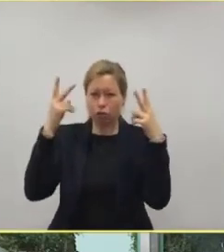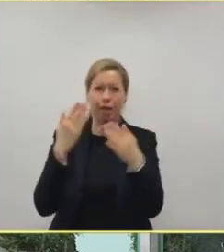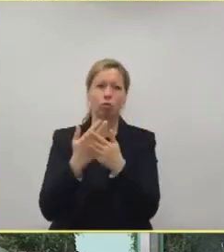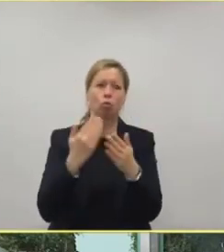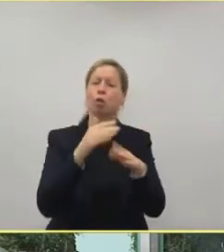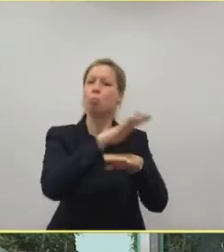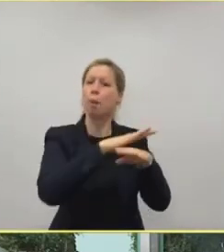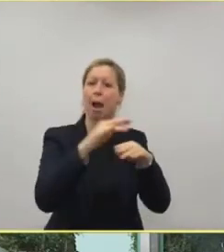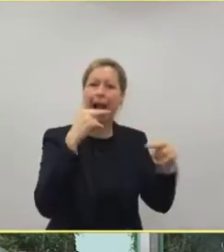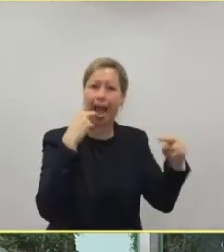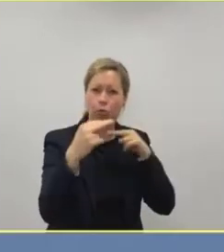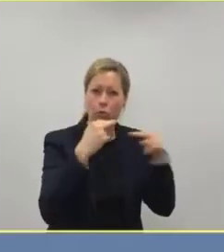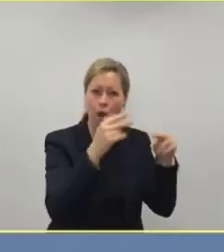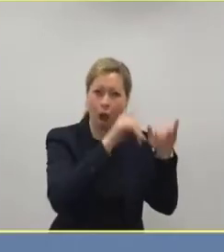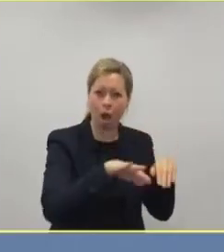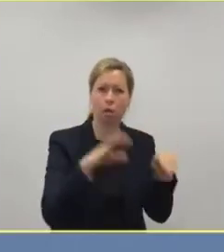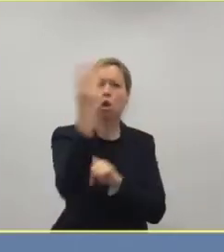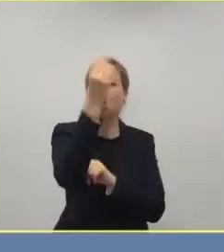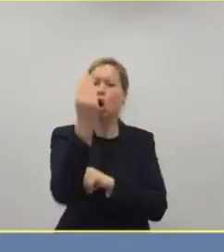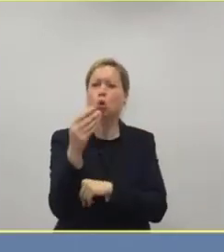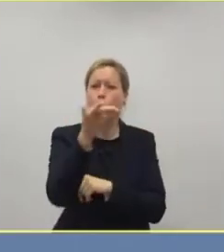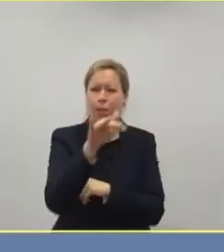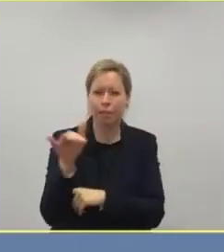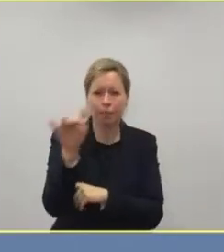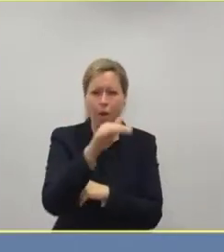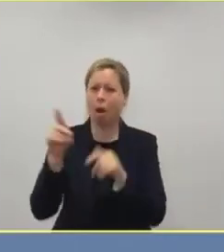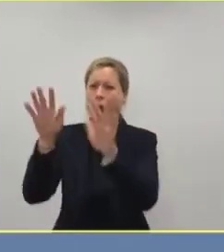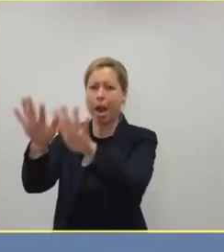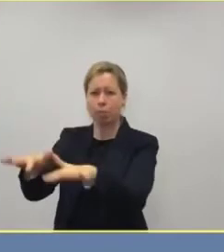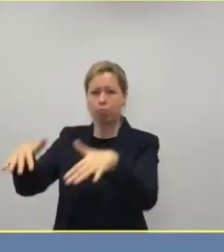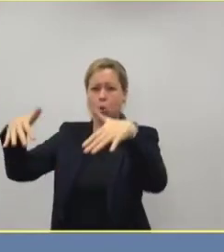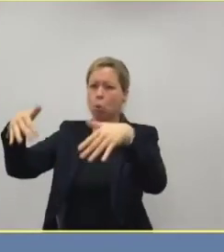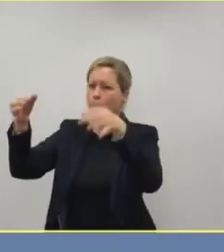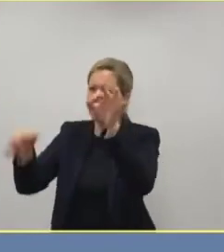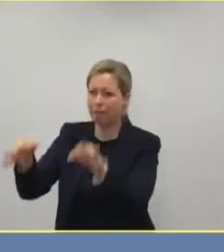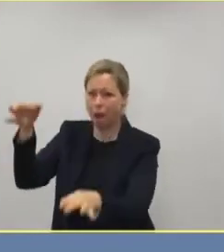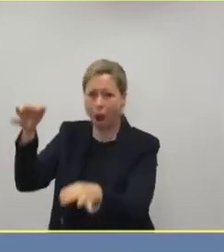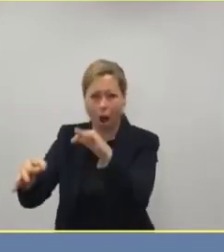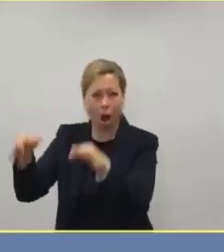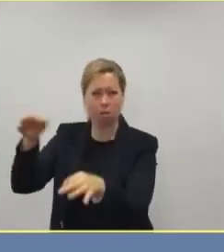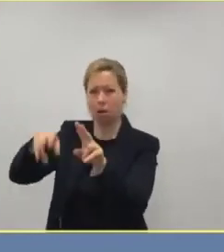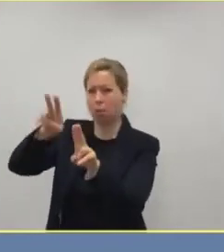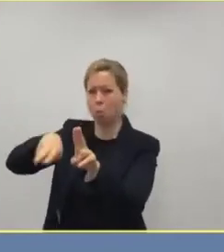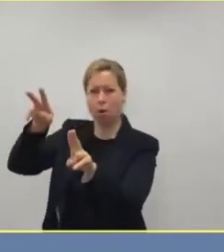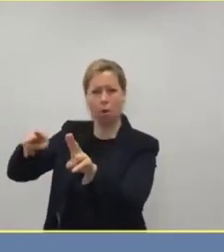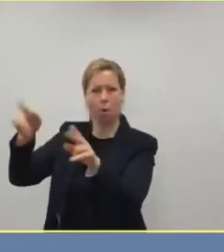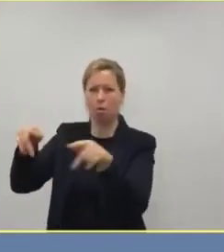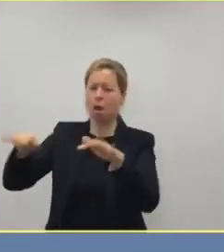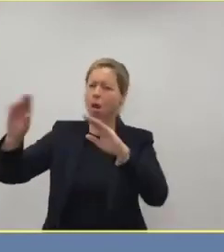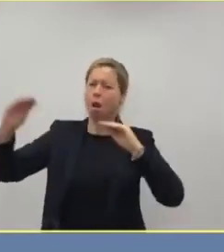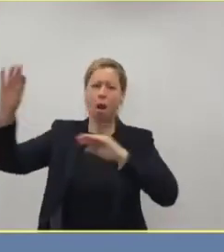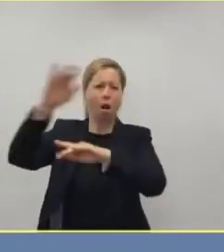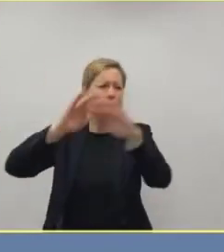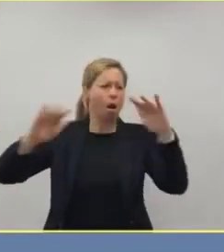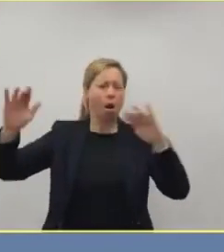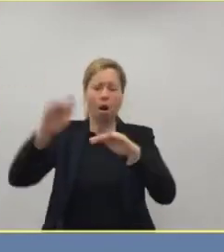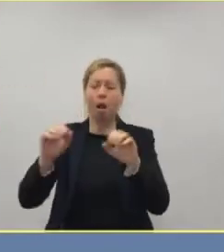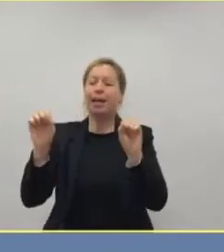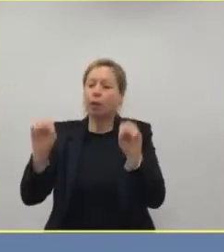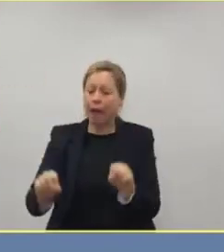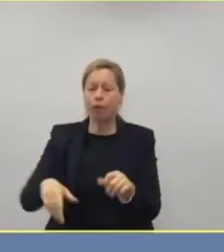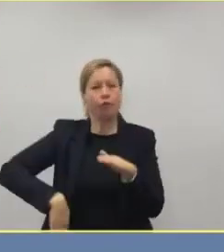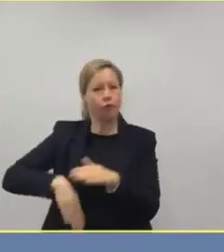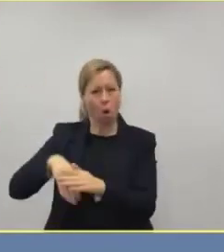der Künstler und der Bühnenbetreiber. Das ist ja auch alles sehr gut nachvollziehbar. Aber